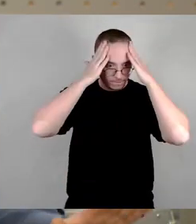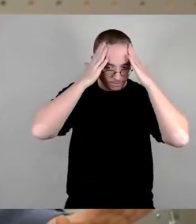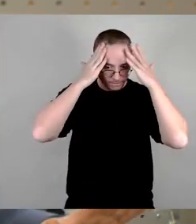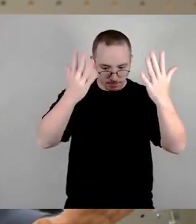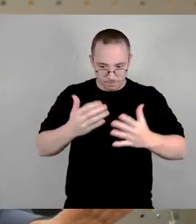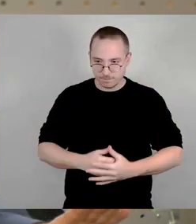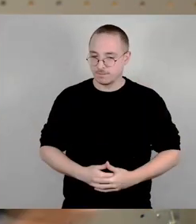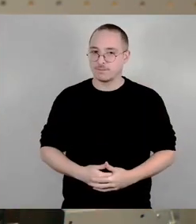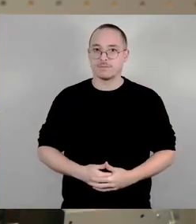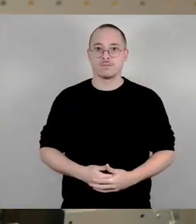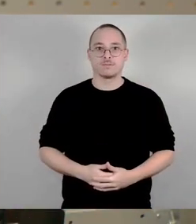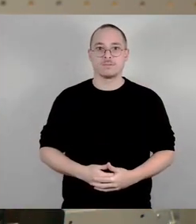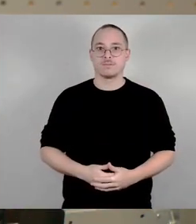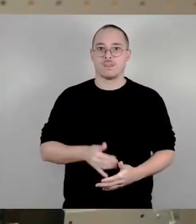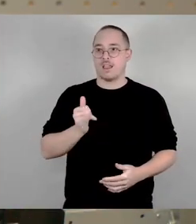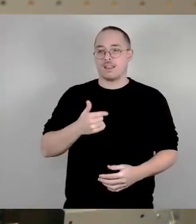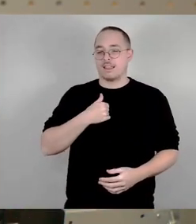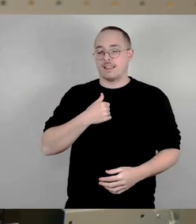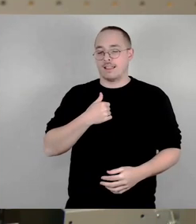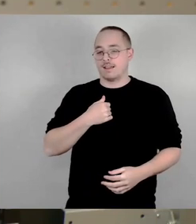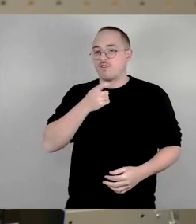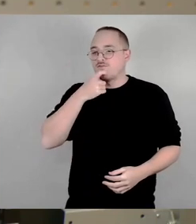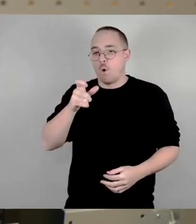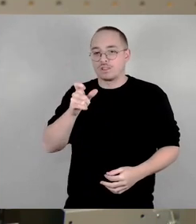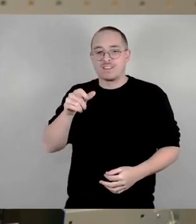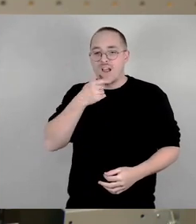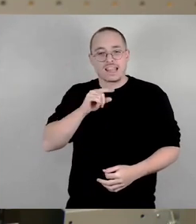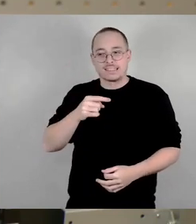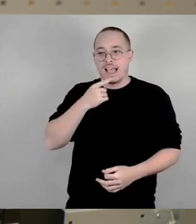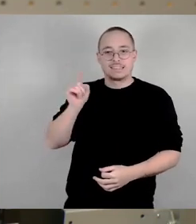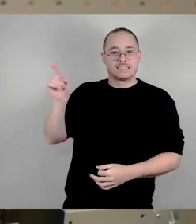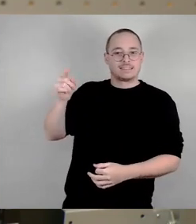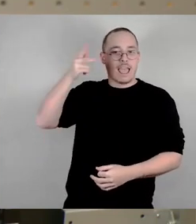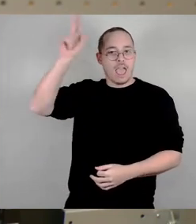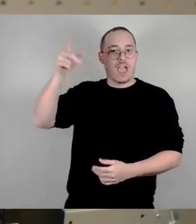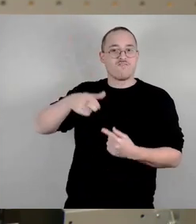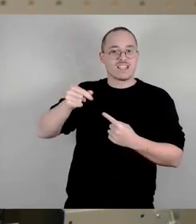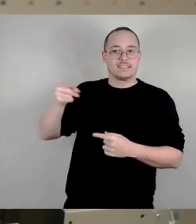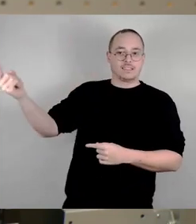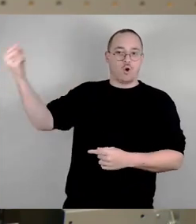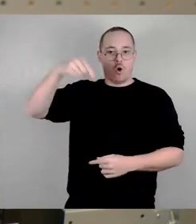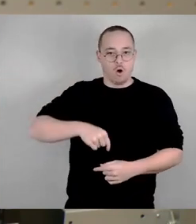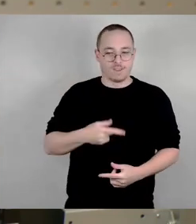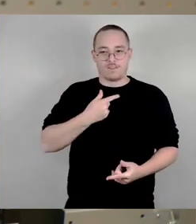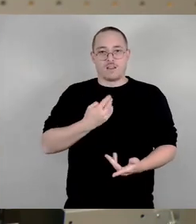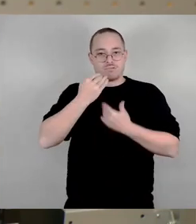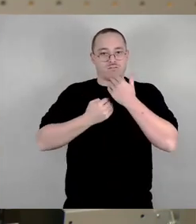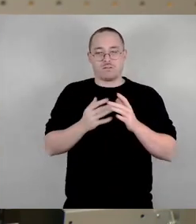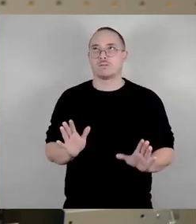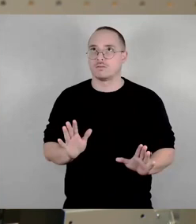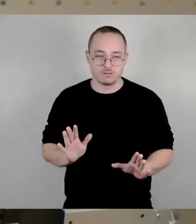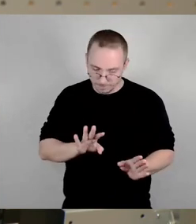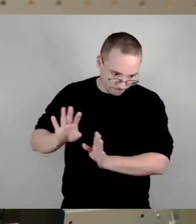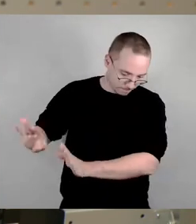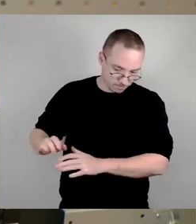ich sage es jetzt nicht, sonst kommt der Herr Wirtz wieder, ja, also Thema Städte und so weiter und so weiter. Das Thema Enteignung oder so, ja, was haben wir diskutiert? Wir